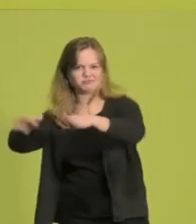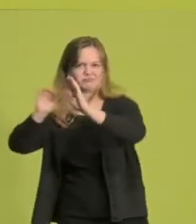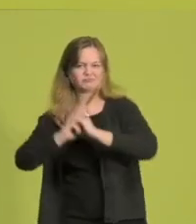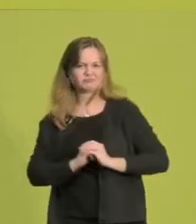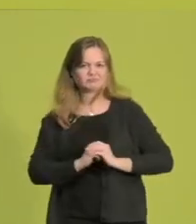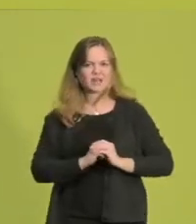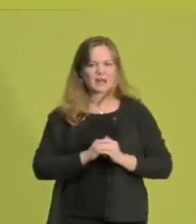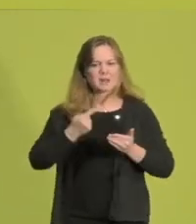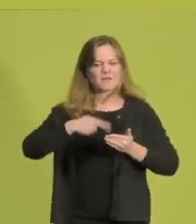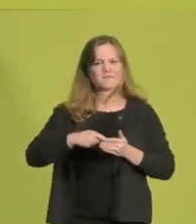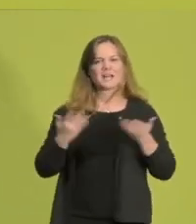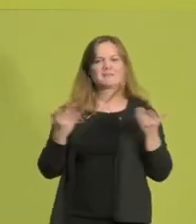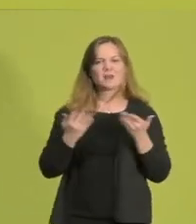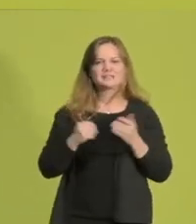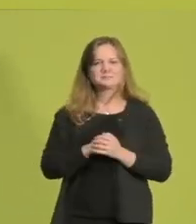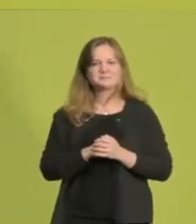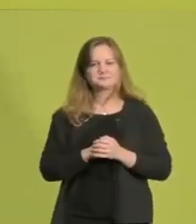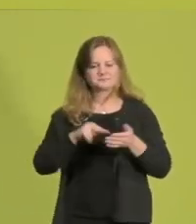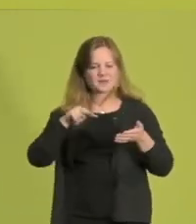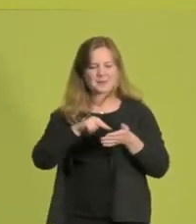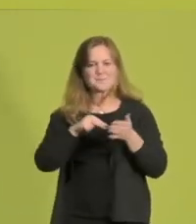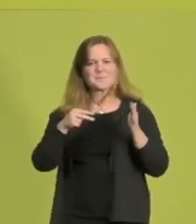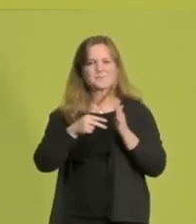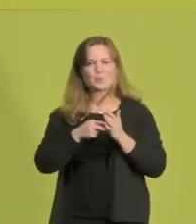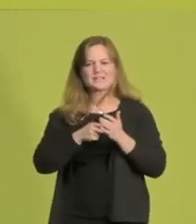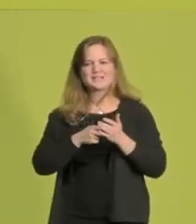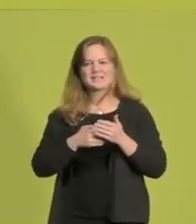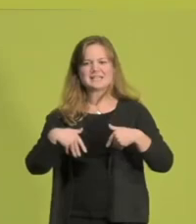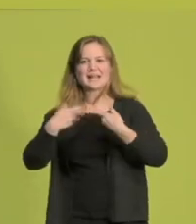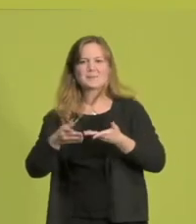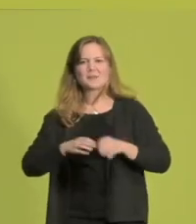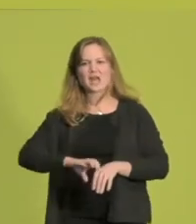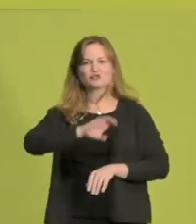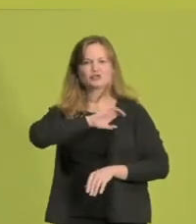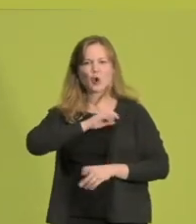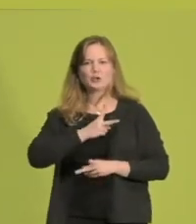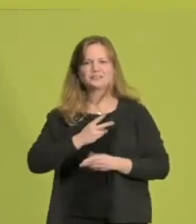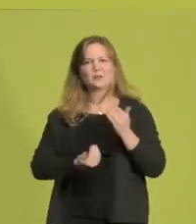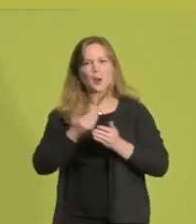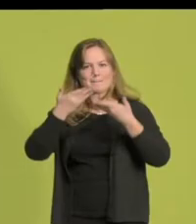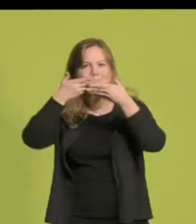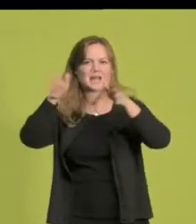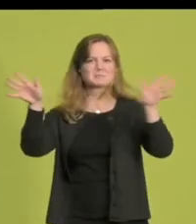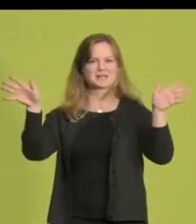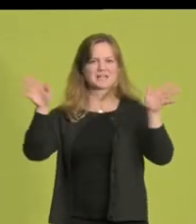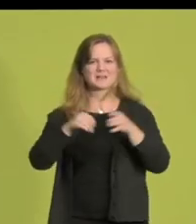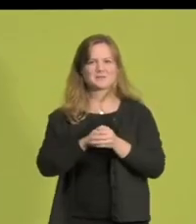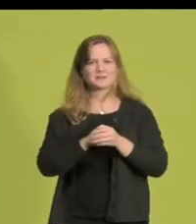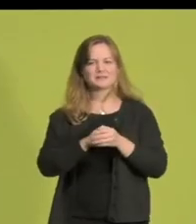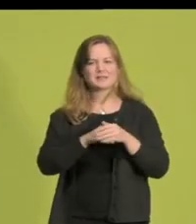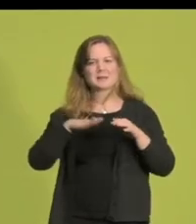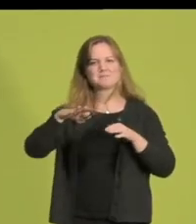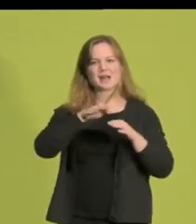was ihnen fehlt, ist eine Politik, die Chancen eröffnet und Perspektiven aufmacht von Landesseite